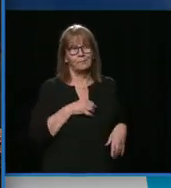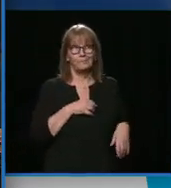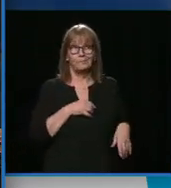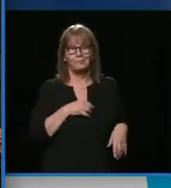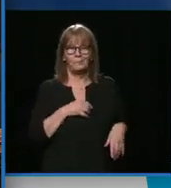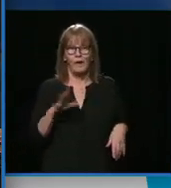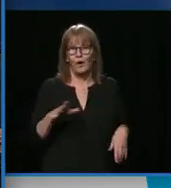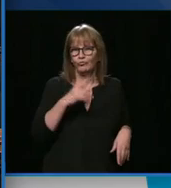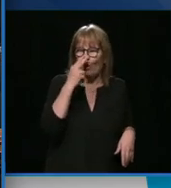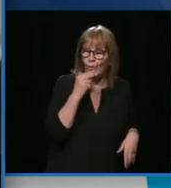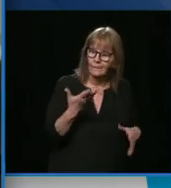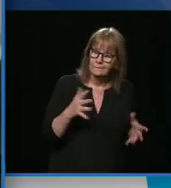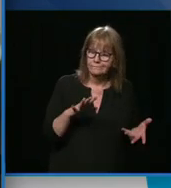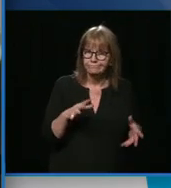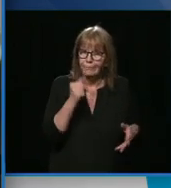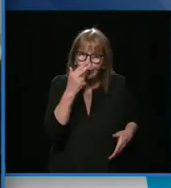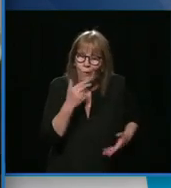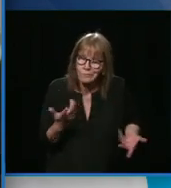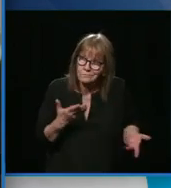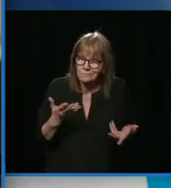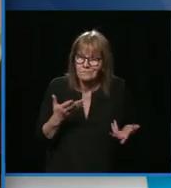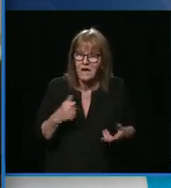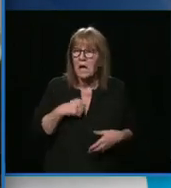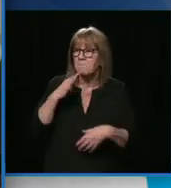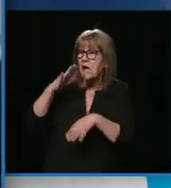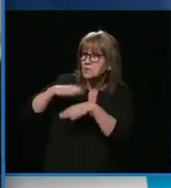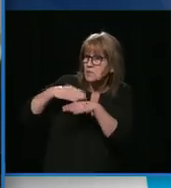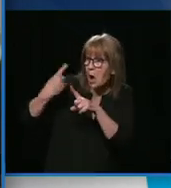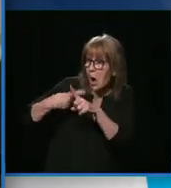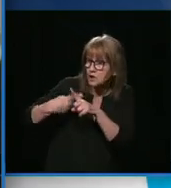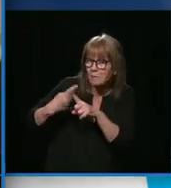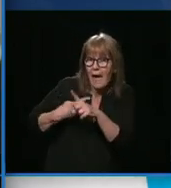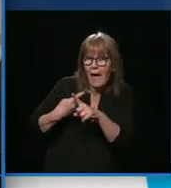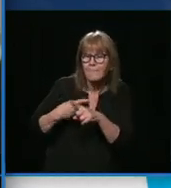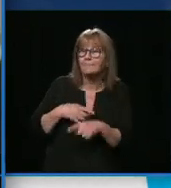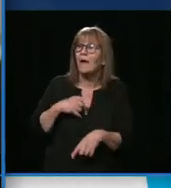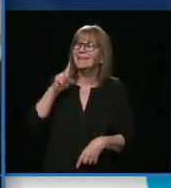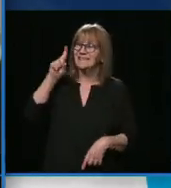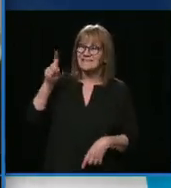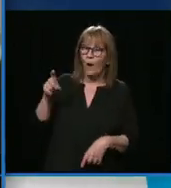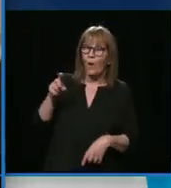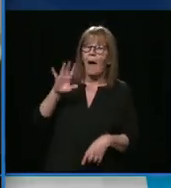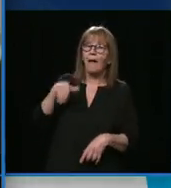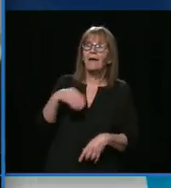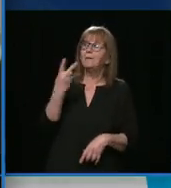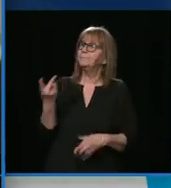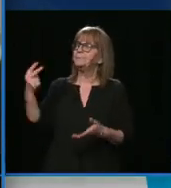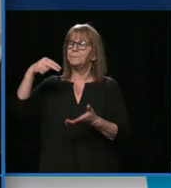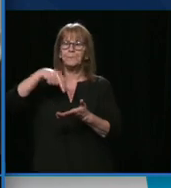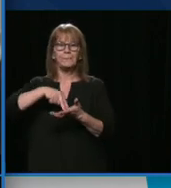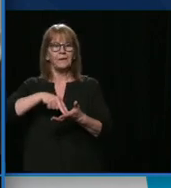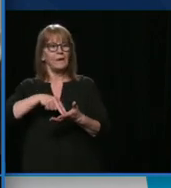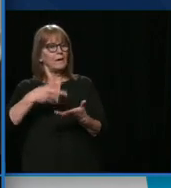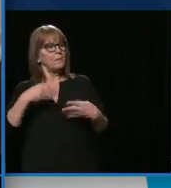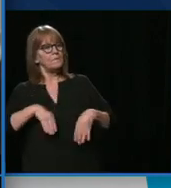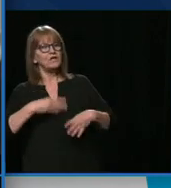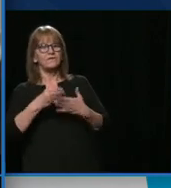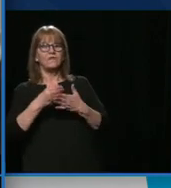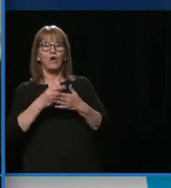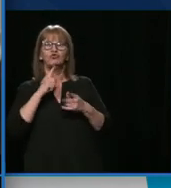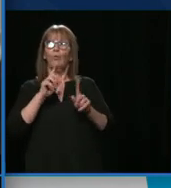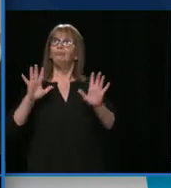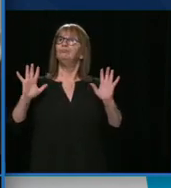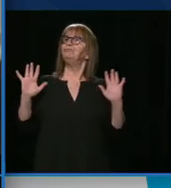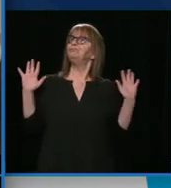parle de crise du logement avec le gouvernement de la CAQ, il y le ministre des Finances qui nous répond sur un air complètement détaché, à peu près les mêmes réponses.